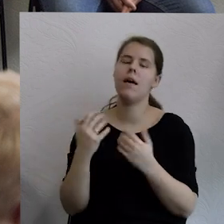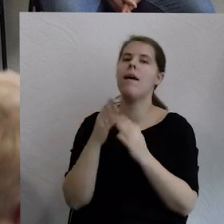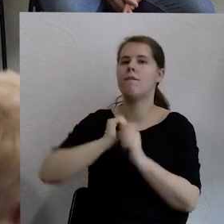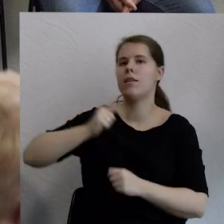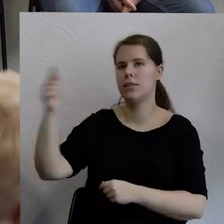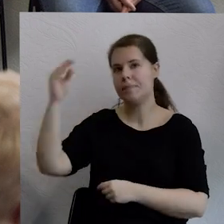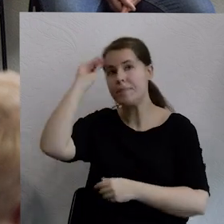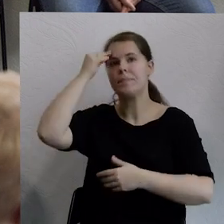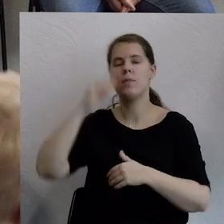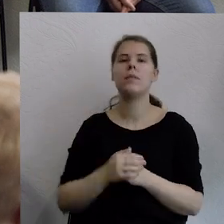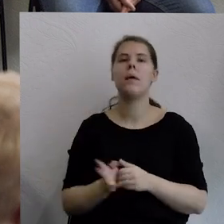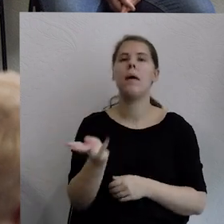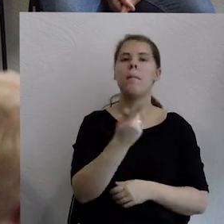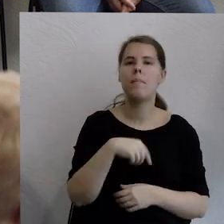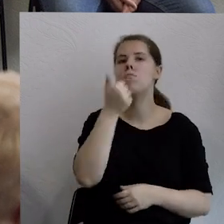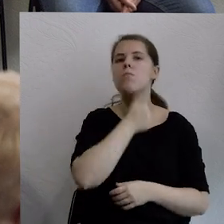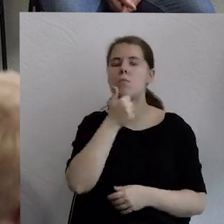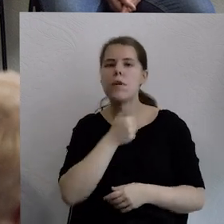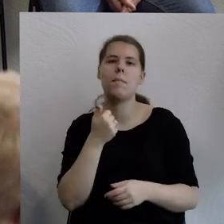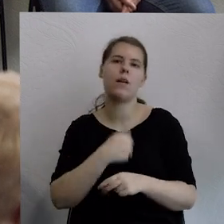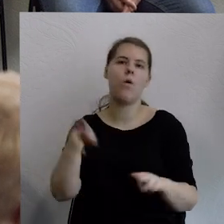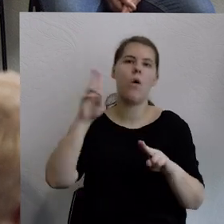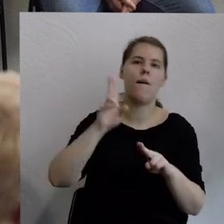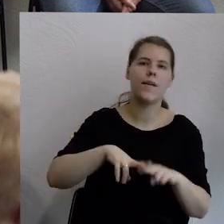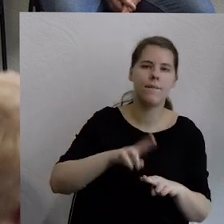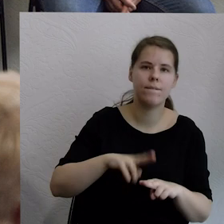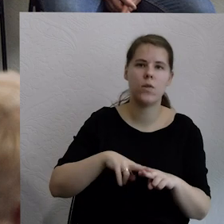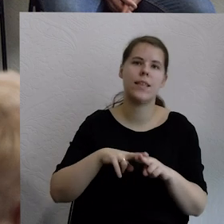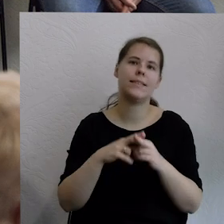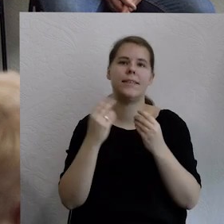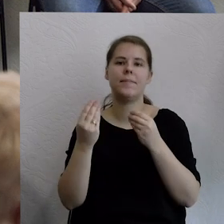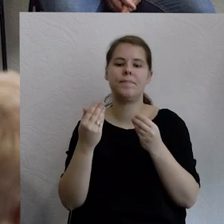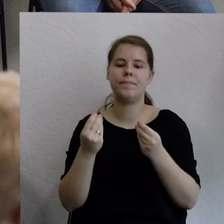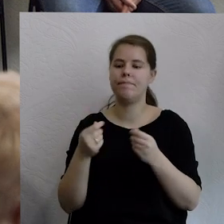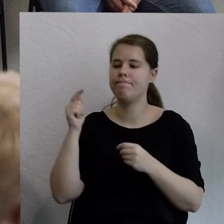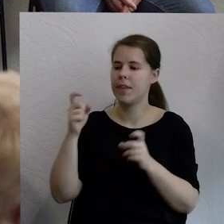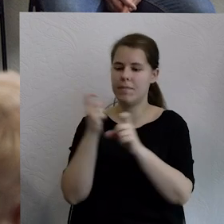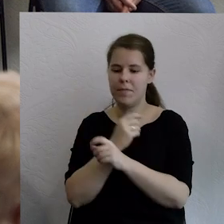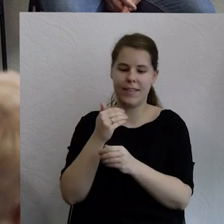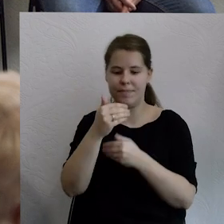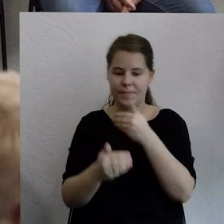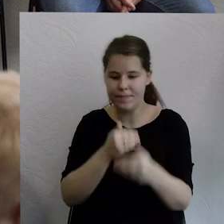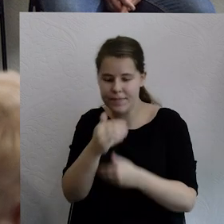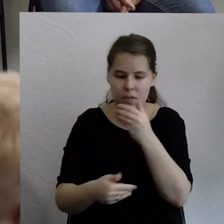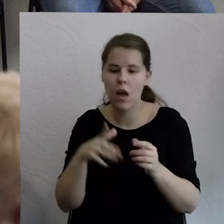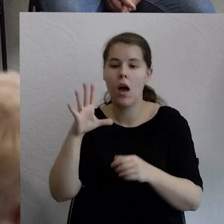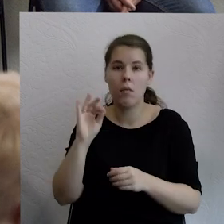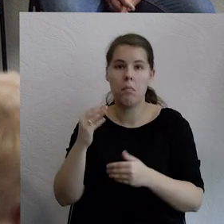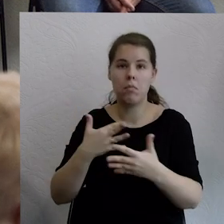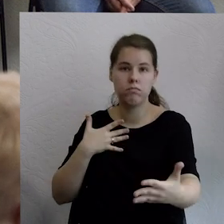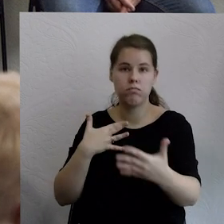się trochę pewnie jako fundacja w takich protopijnych działaniach funkcjonować. Bo od 10 lat tworzymy na